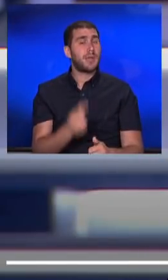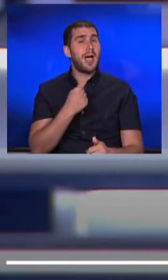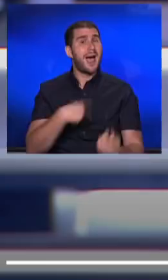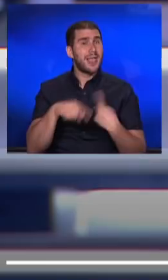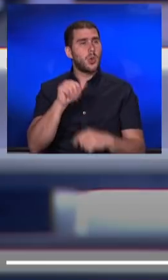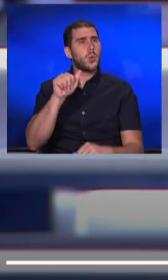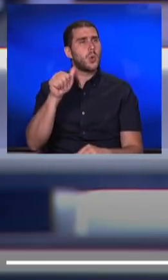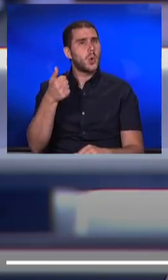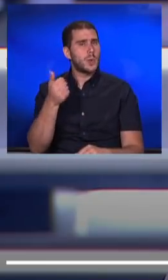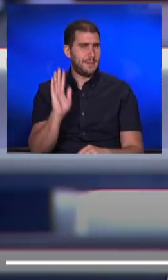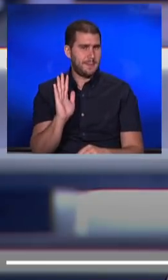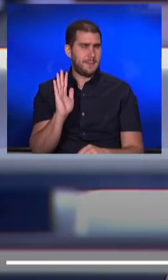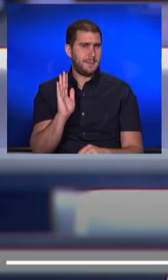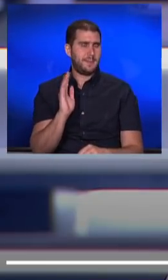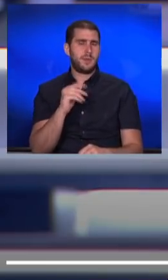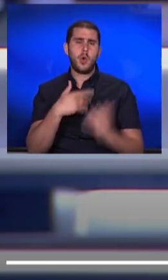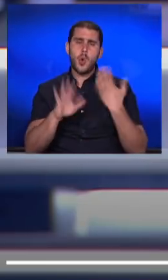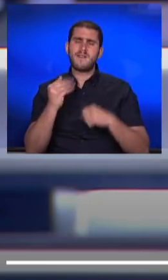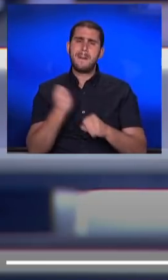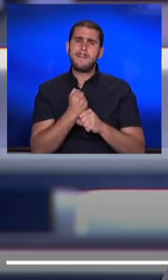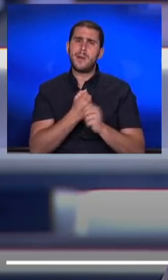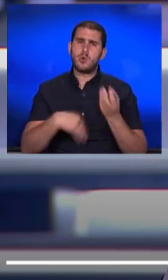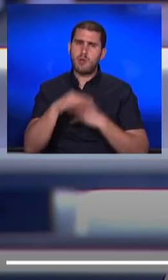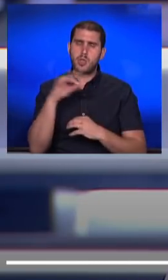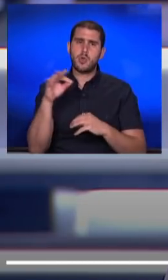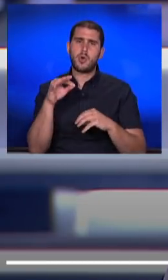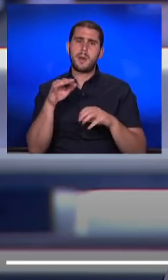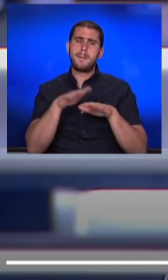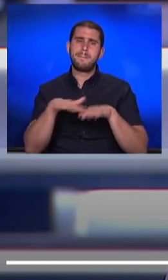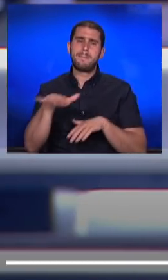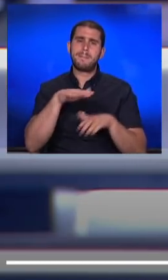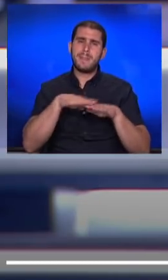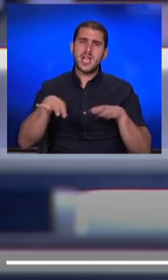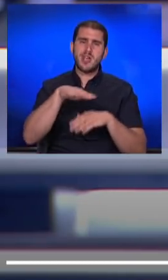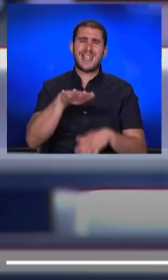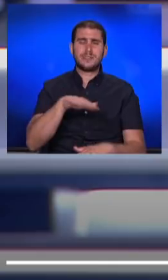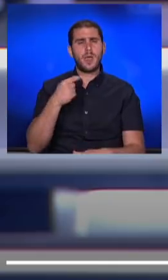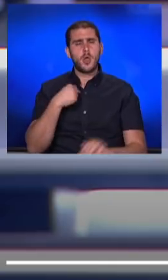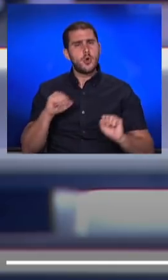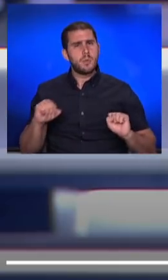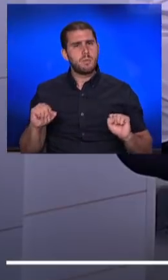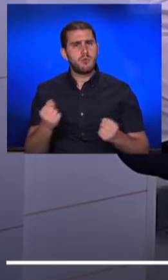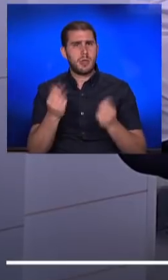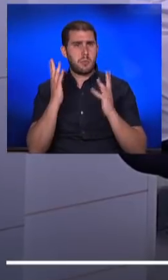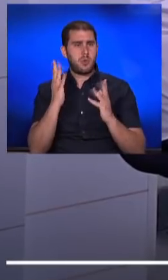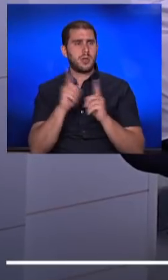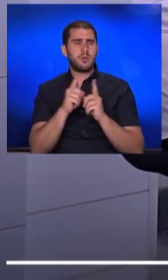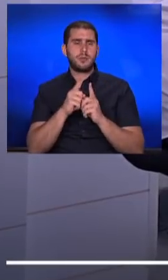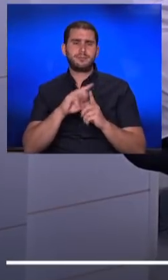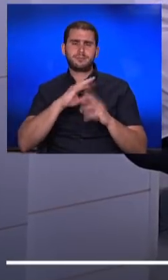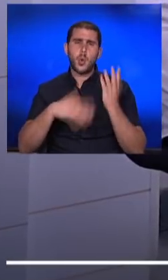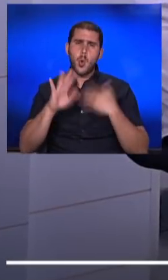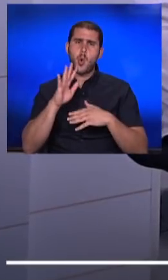מרכזים את מרבית הפעילות שלנו ברשת האזורית. אנחנו משתדלים לרכז את מרב